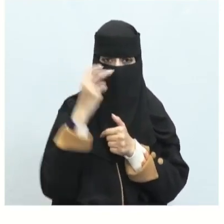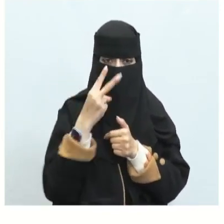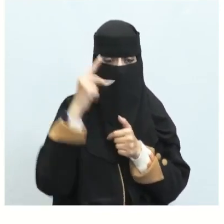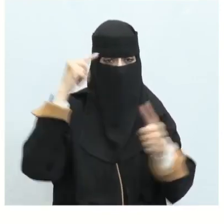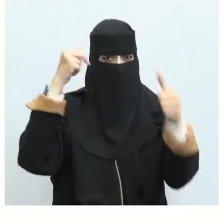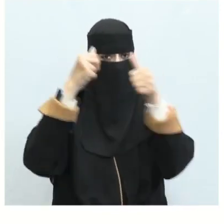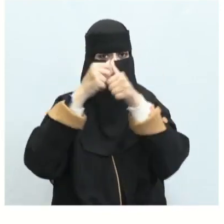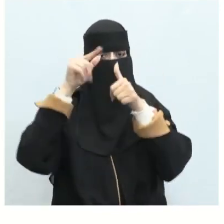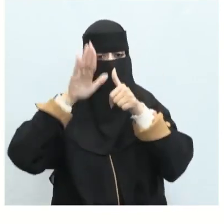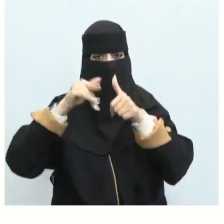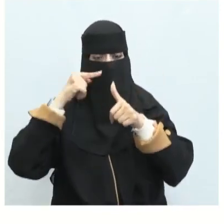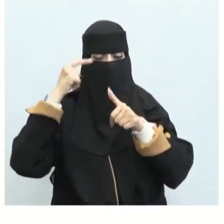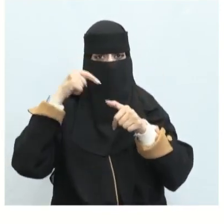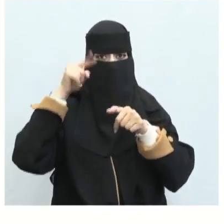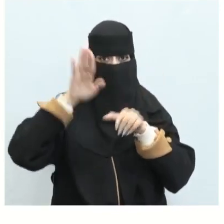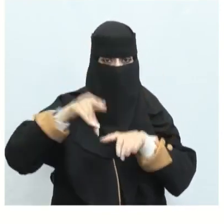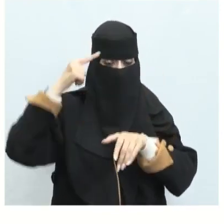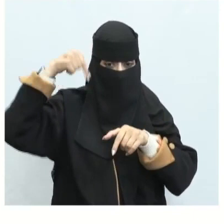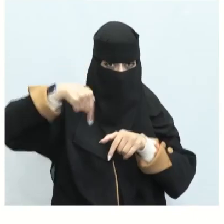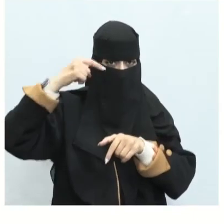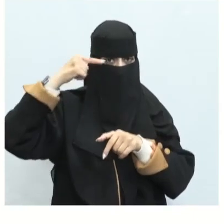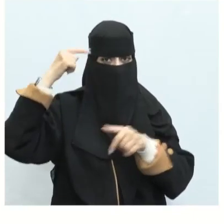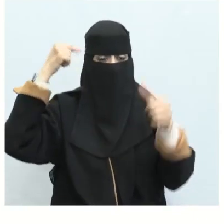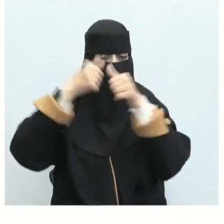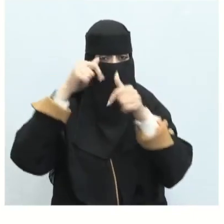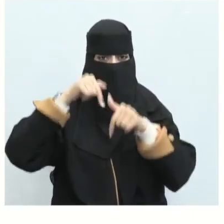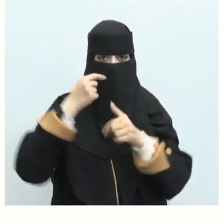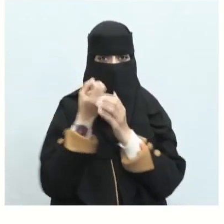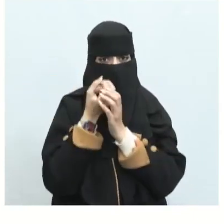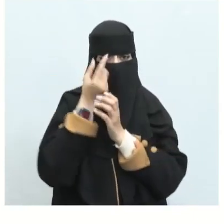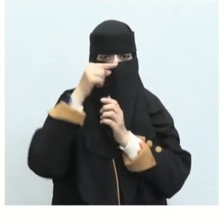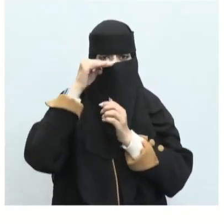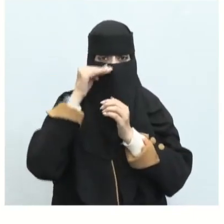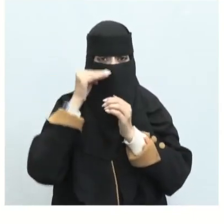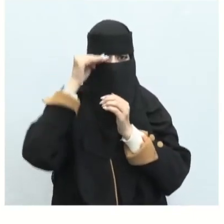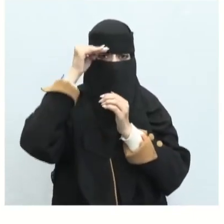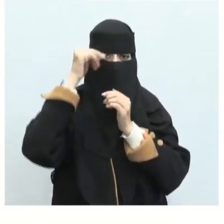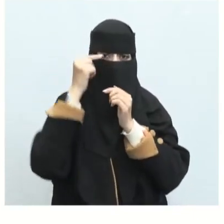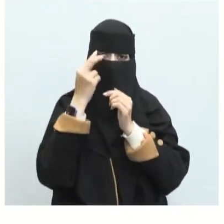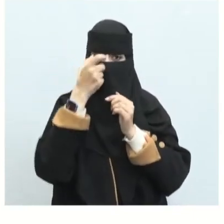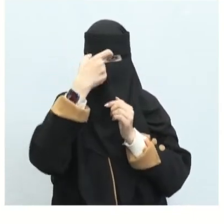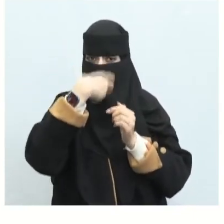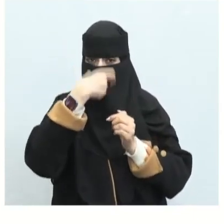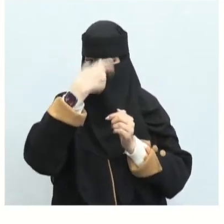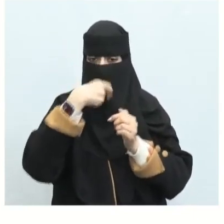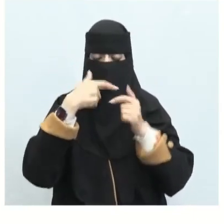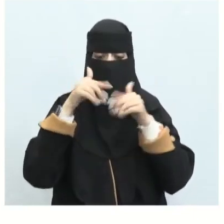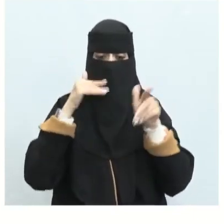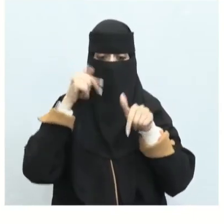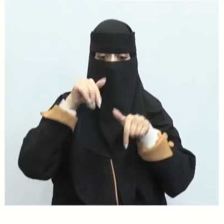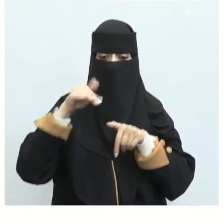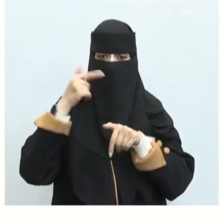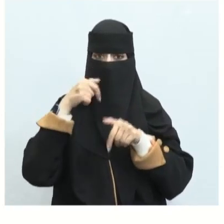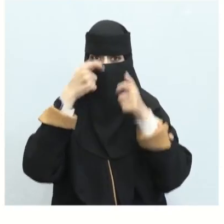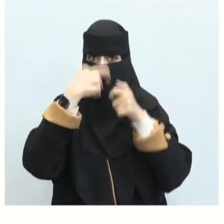إذا خطرت فيض يسيل على الخدين مدرار تبكي خناس